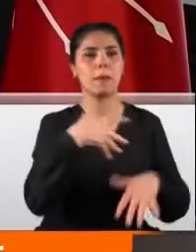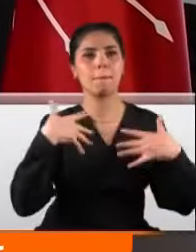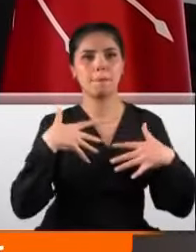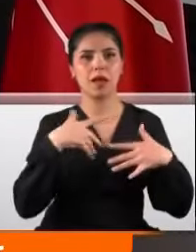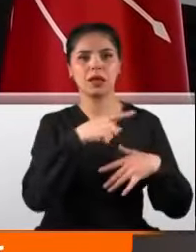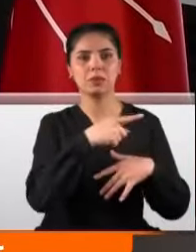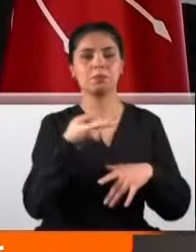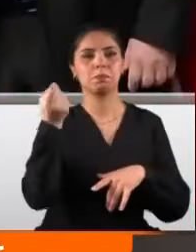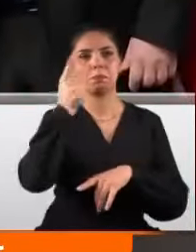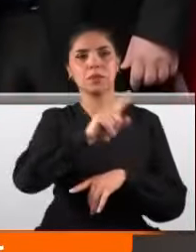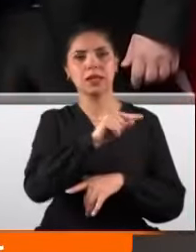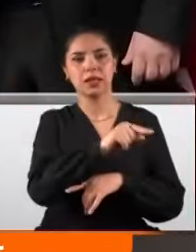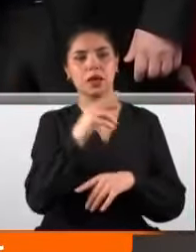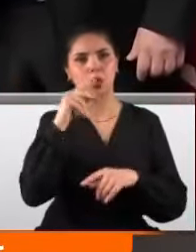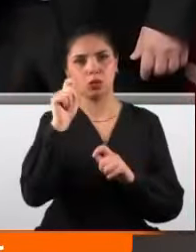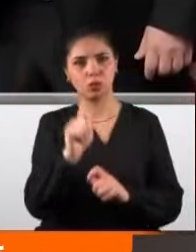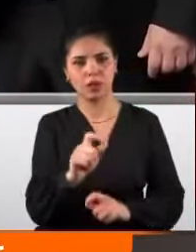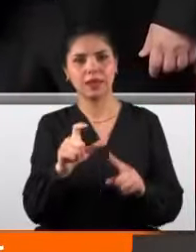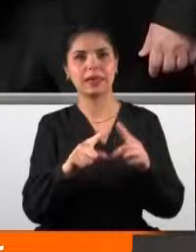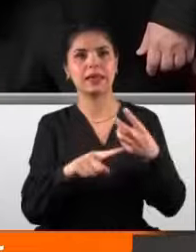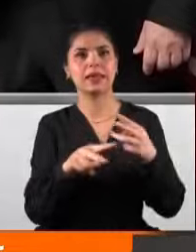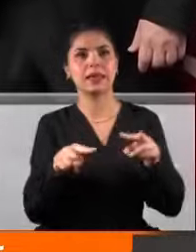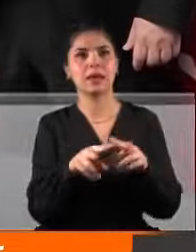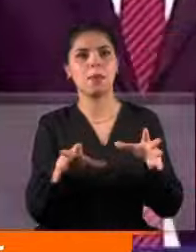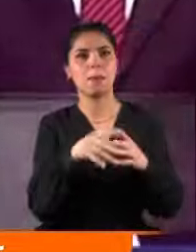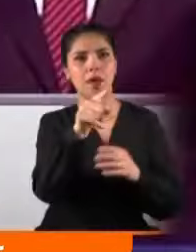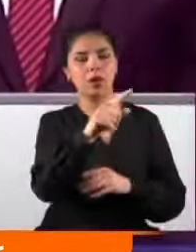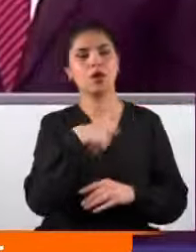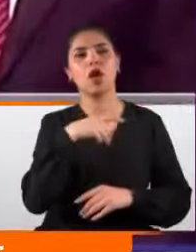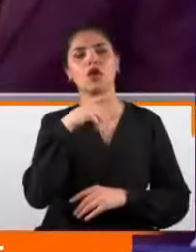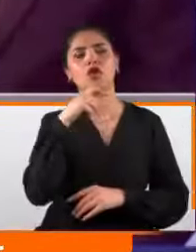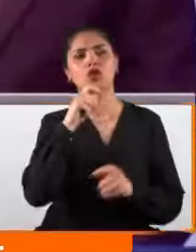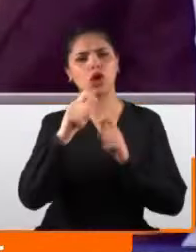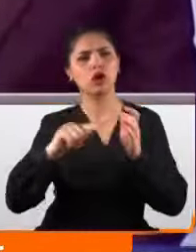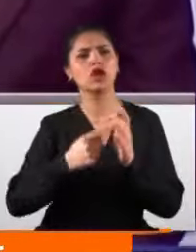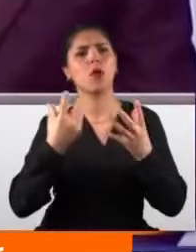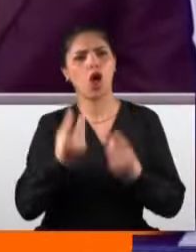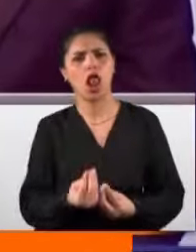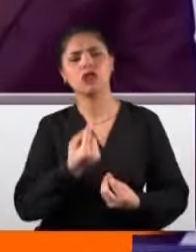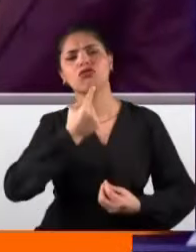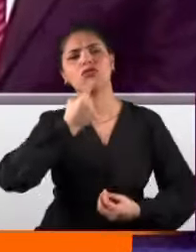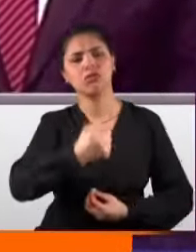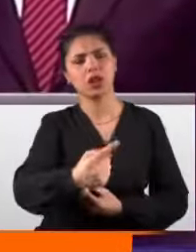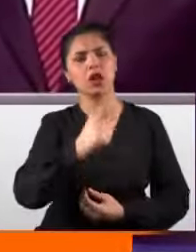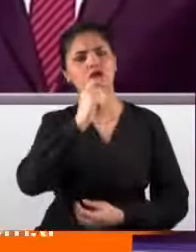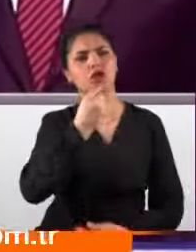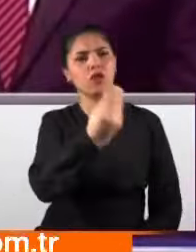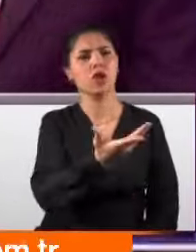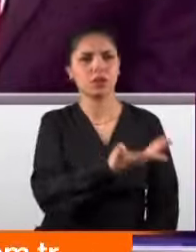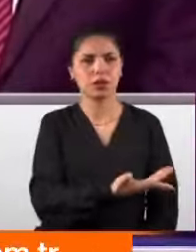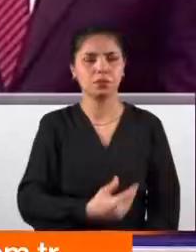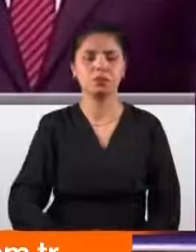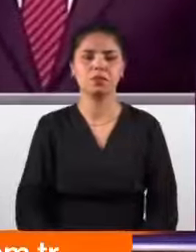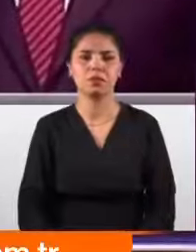bir kez daha devreye girdi. DEM Parti'ye beyanname garantisi verdi. Belediyelerin kapılarını herkese